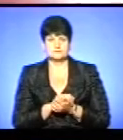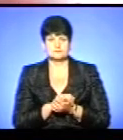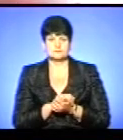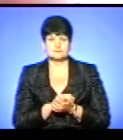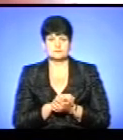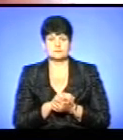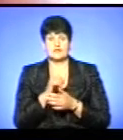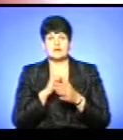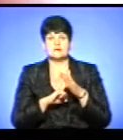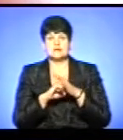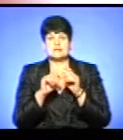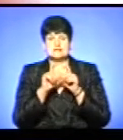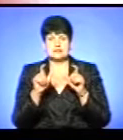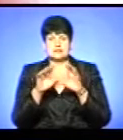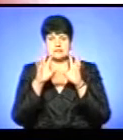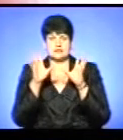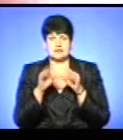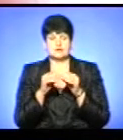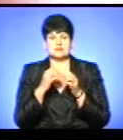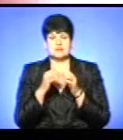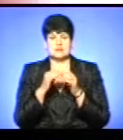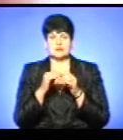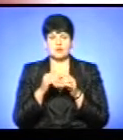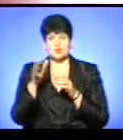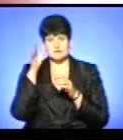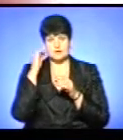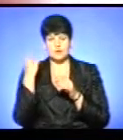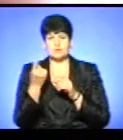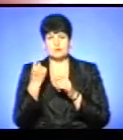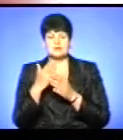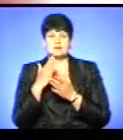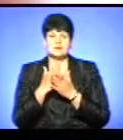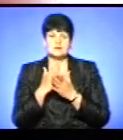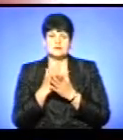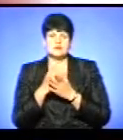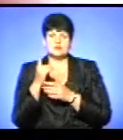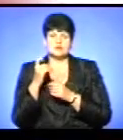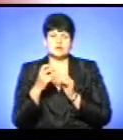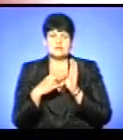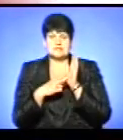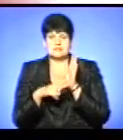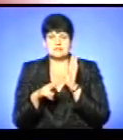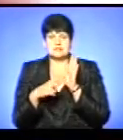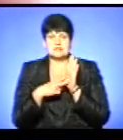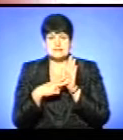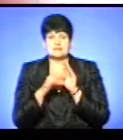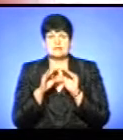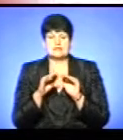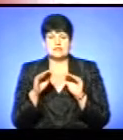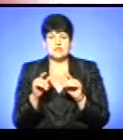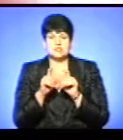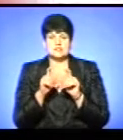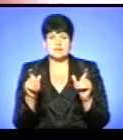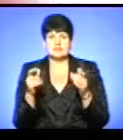На базі закладів загальної середньої освіти області функціонує 177 дитячих